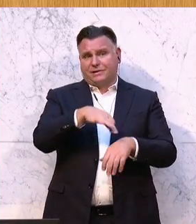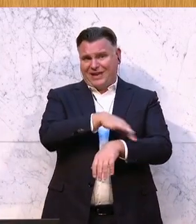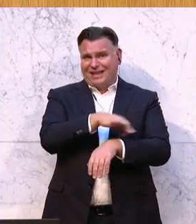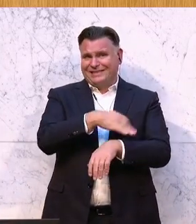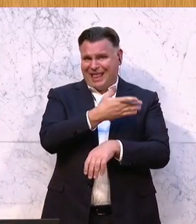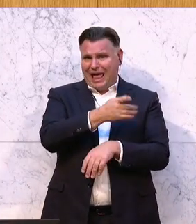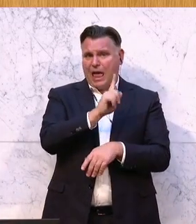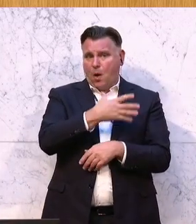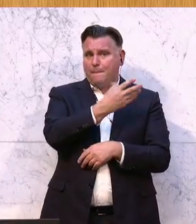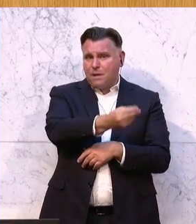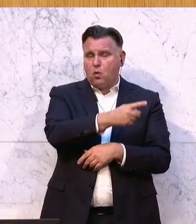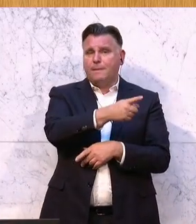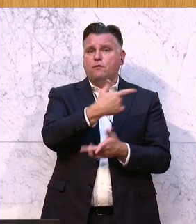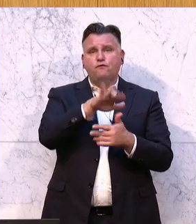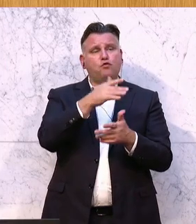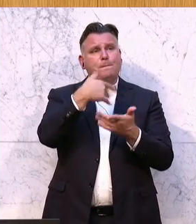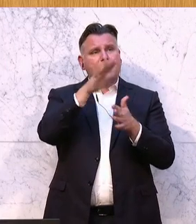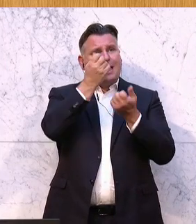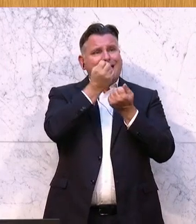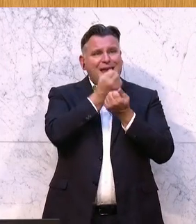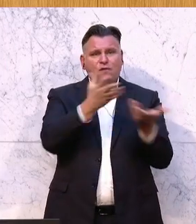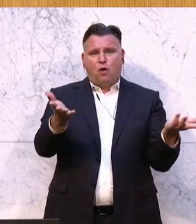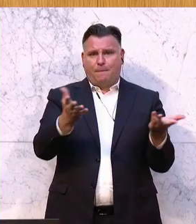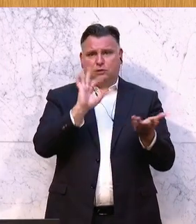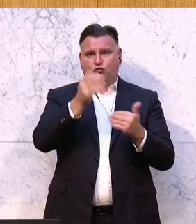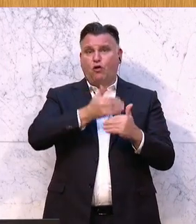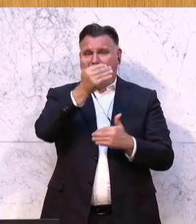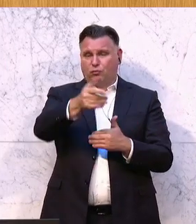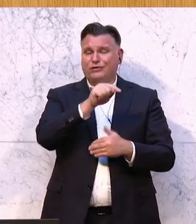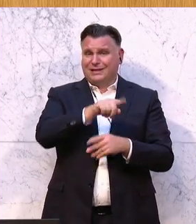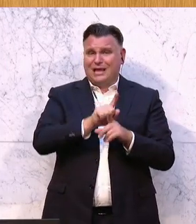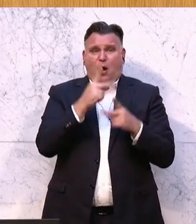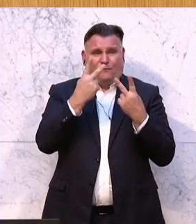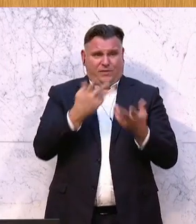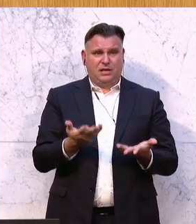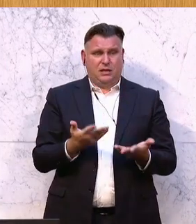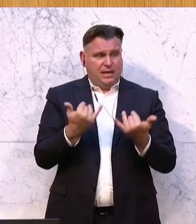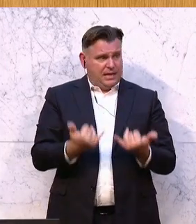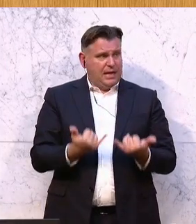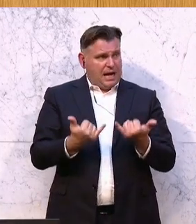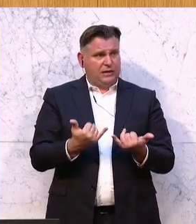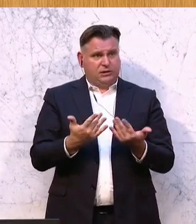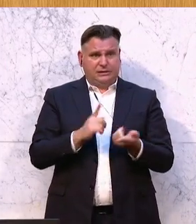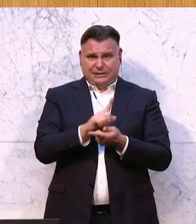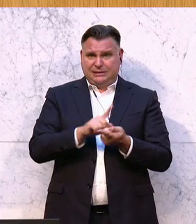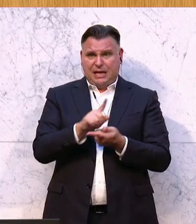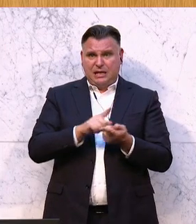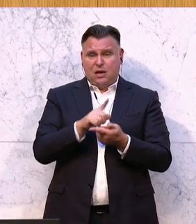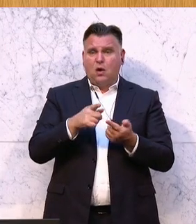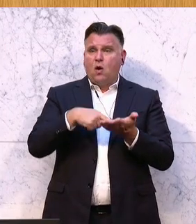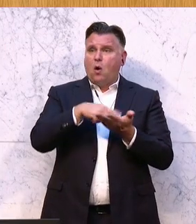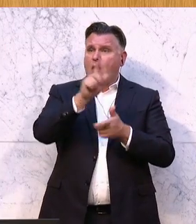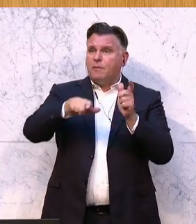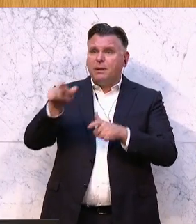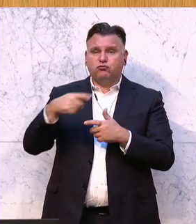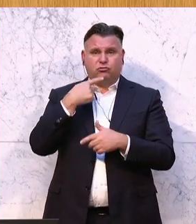die Information nach außen zur Verfügung stellt, ist so wesentlich, gerade in Zeiten wie diesen, wo es immer mehr Zweifel daran